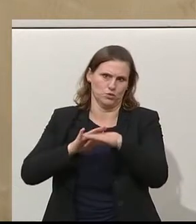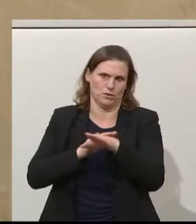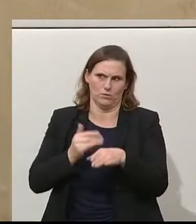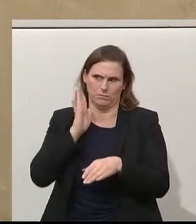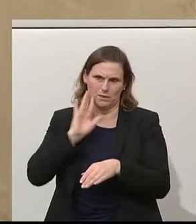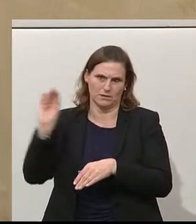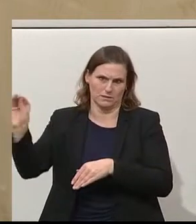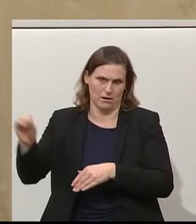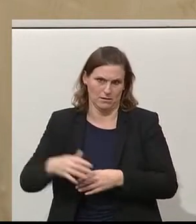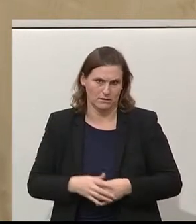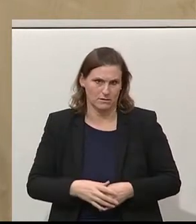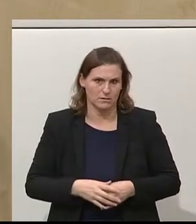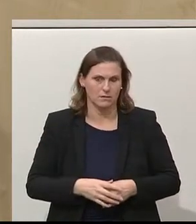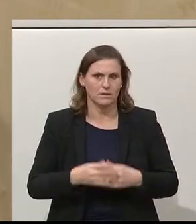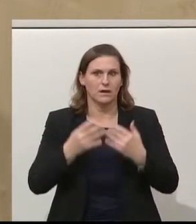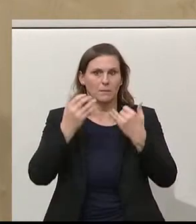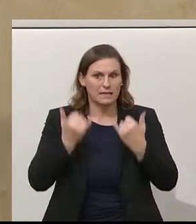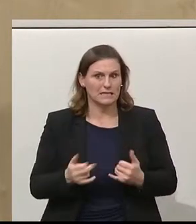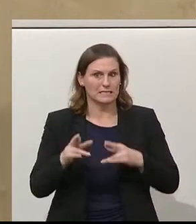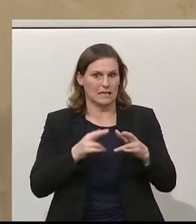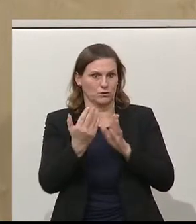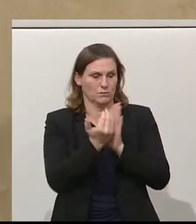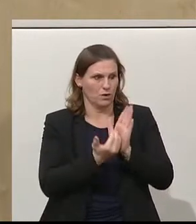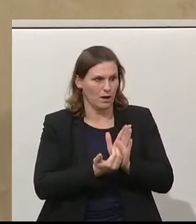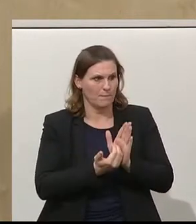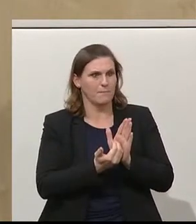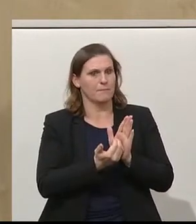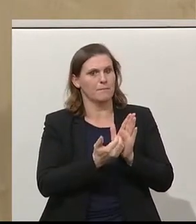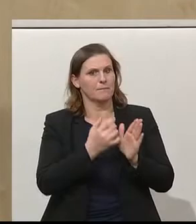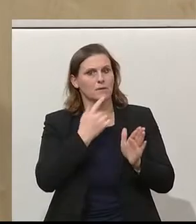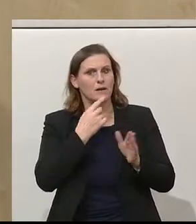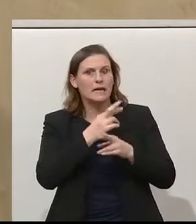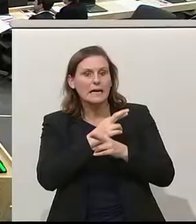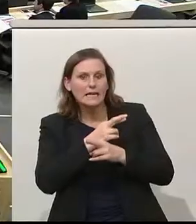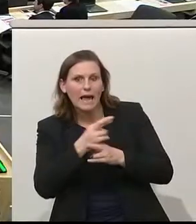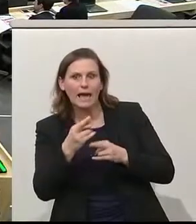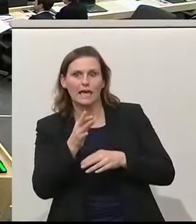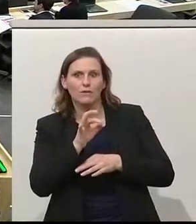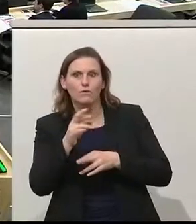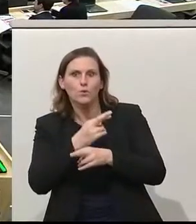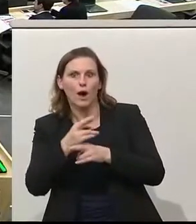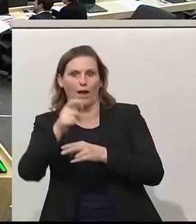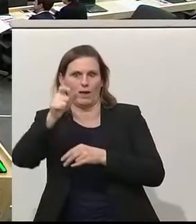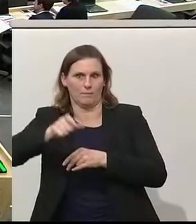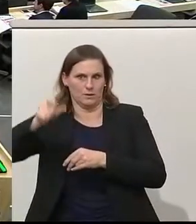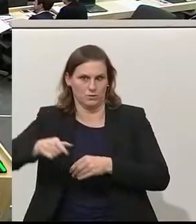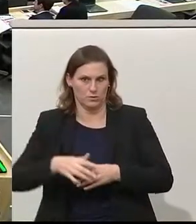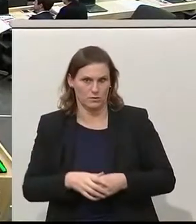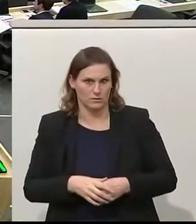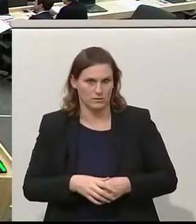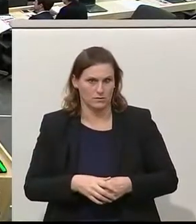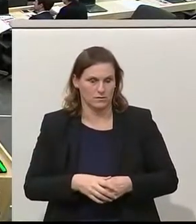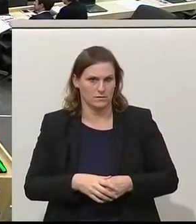lauwarmen Ankündigungen in Ihrem Regierungsprogramm. Ein Regierungsprogramm der Reichen für Reiche. Und es ist auch gar nicht so